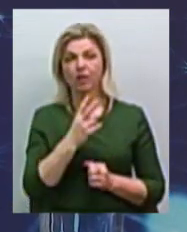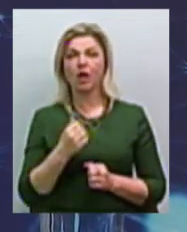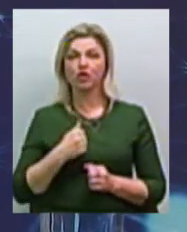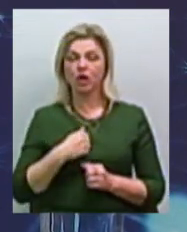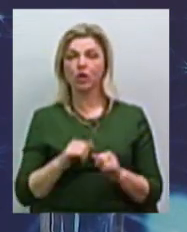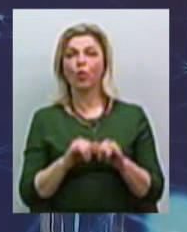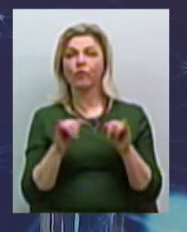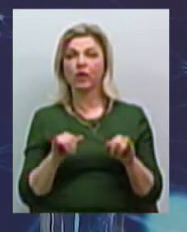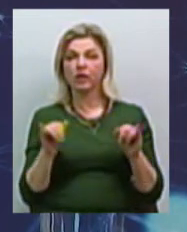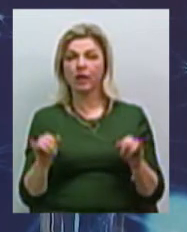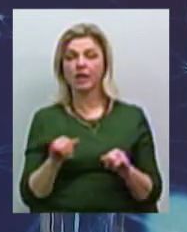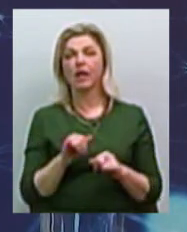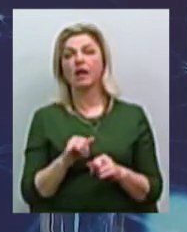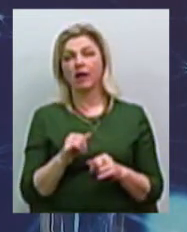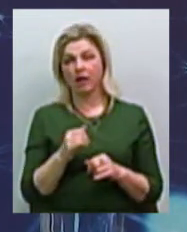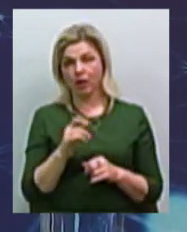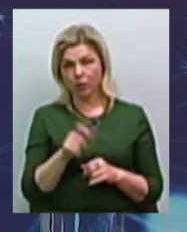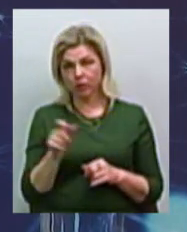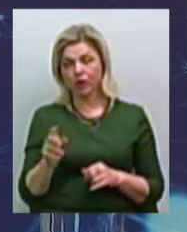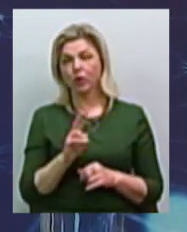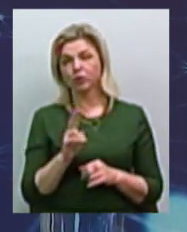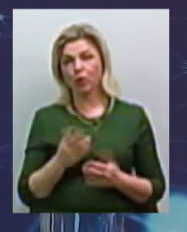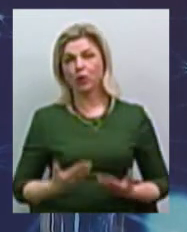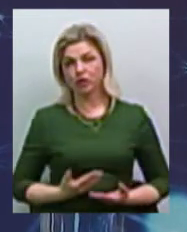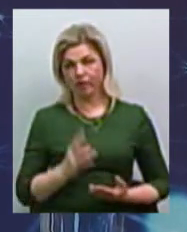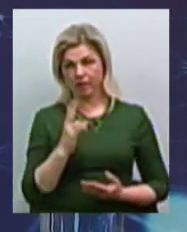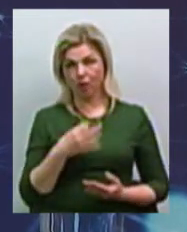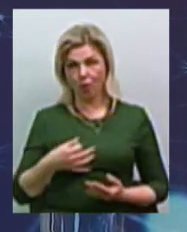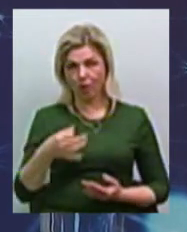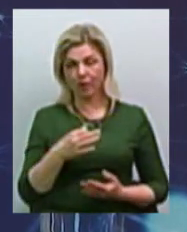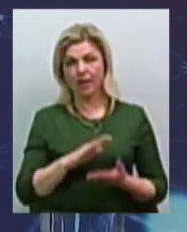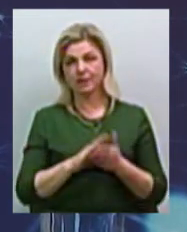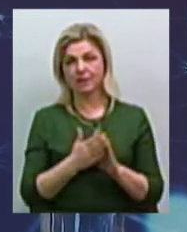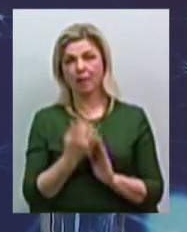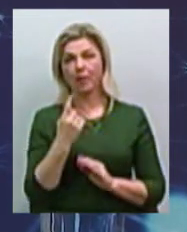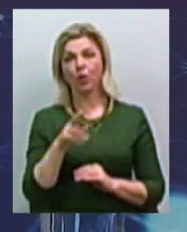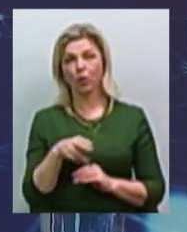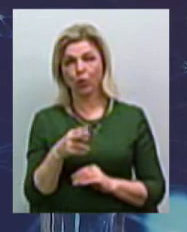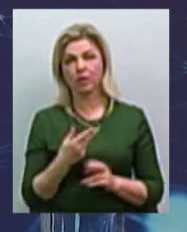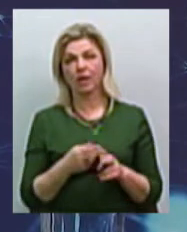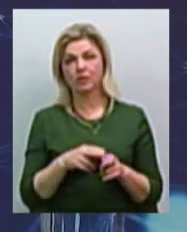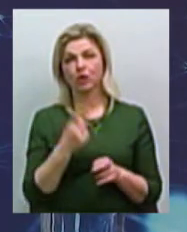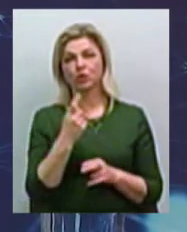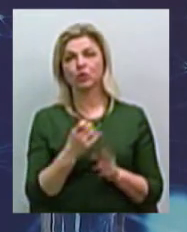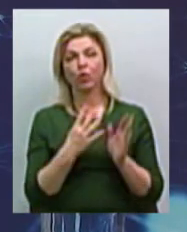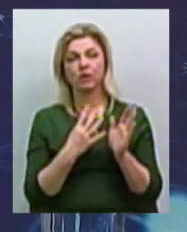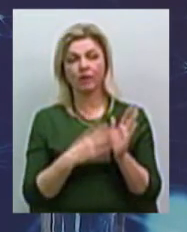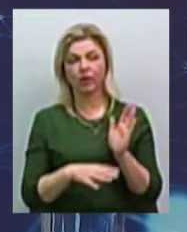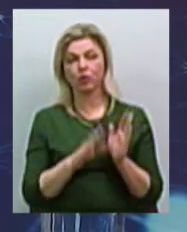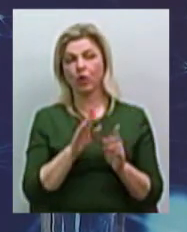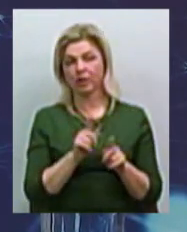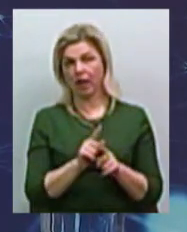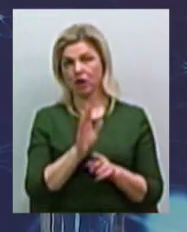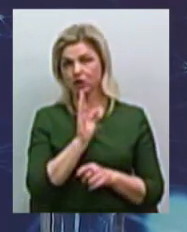збільшується кількість вдів, які проживають на території Миколаївської області. Станом на 1 грудня в нас це 190 таких жінок.